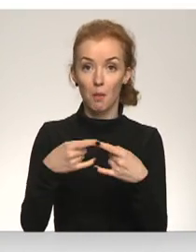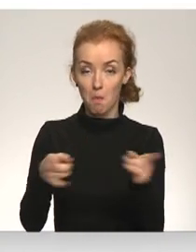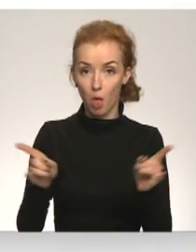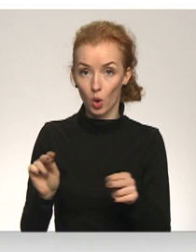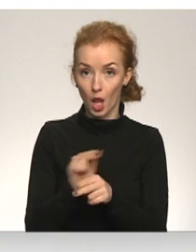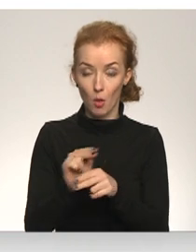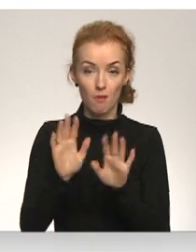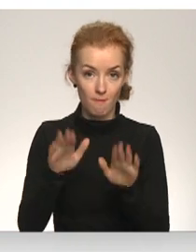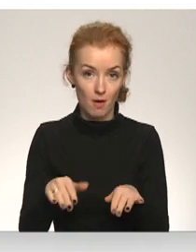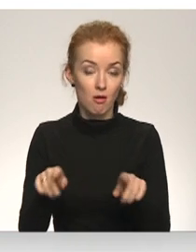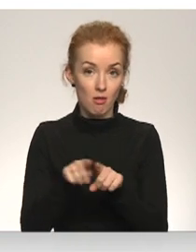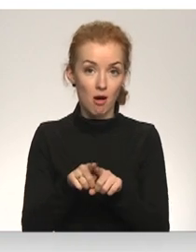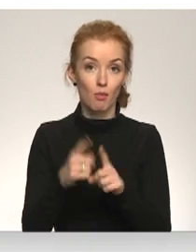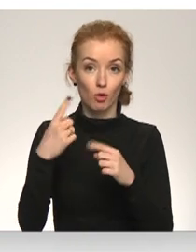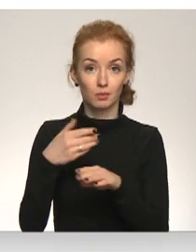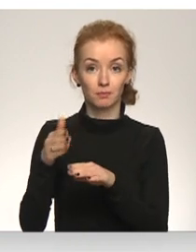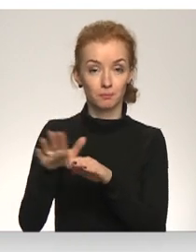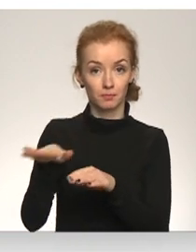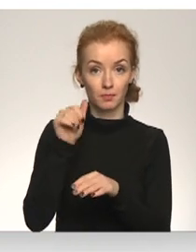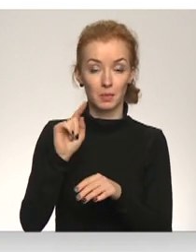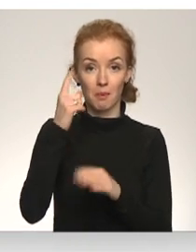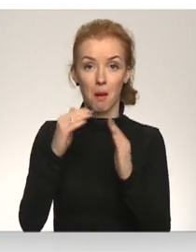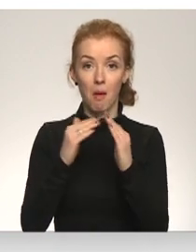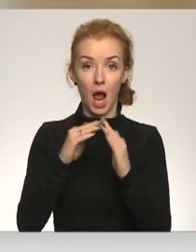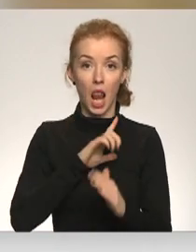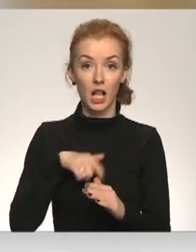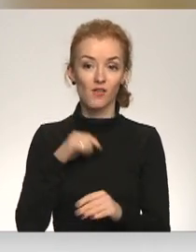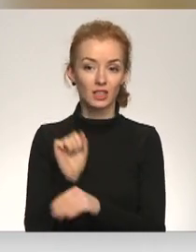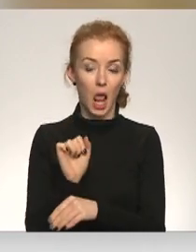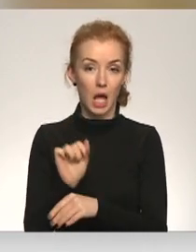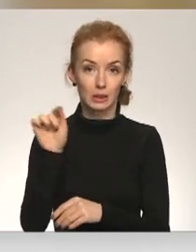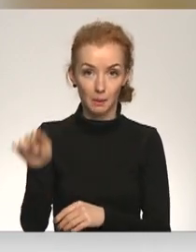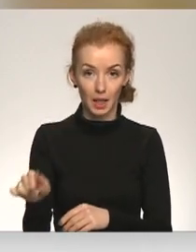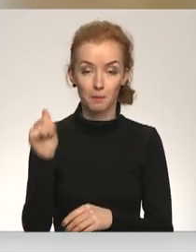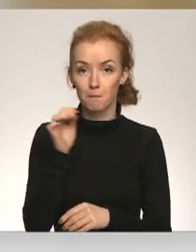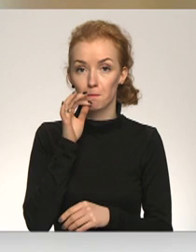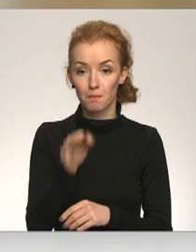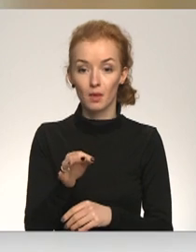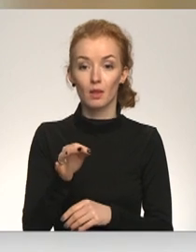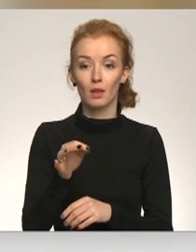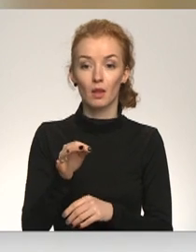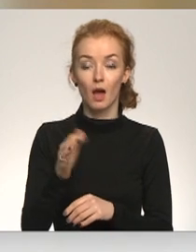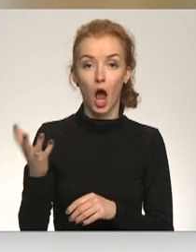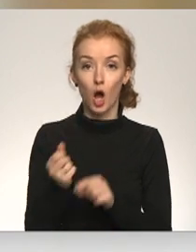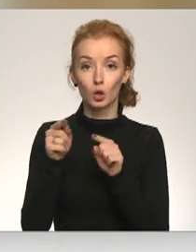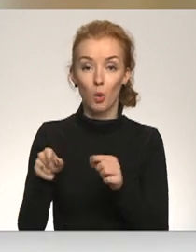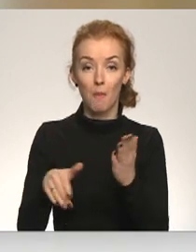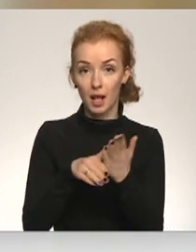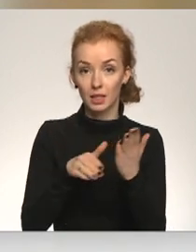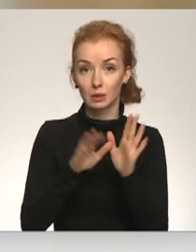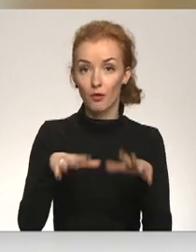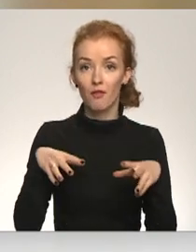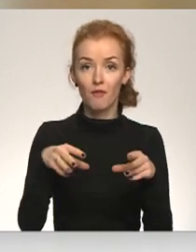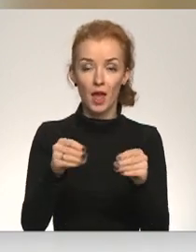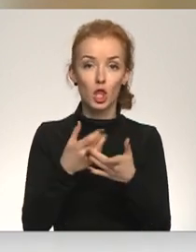remontdarbiem. Šobrīd aizdomu saņēmasi pirmā māja Latvijās salaspilī. Ar kuru palīdzību var veikt dažādus